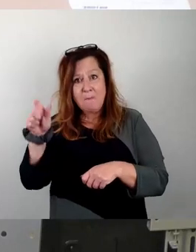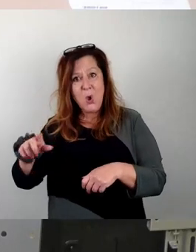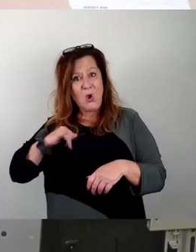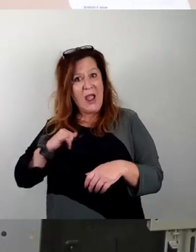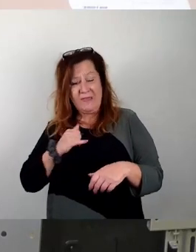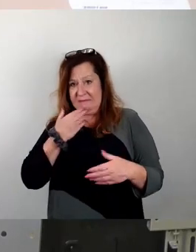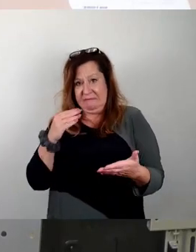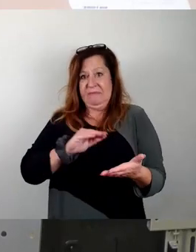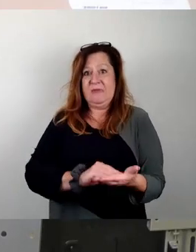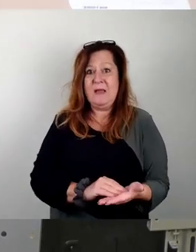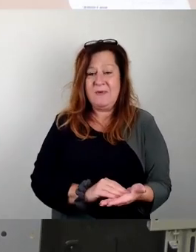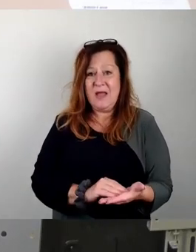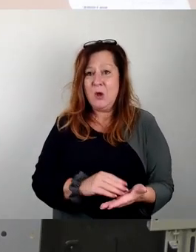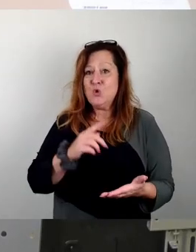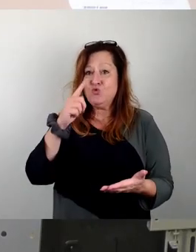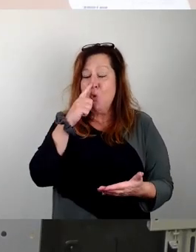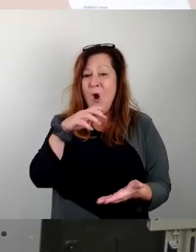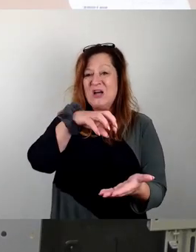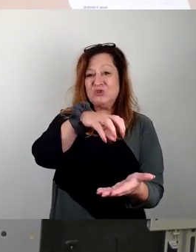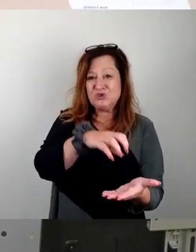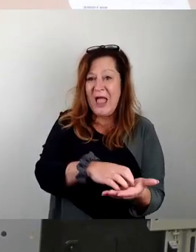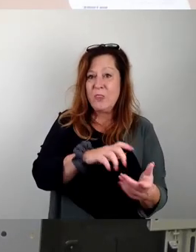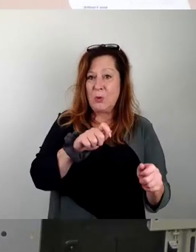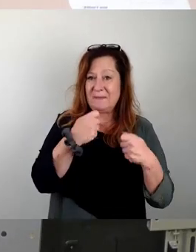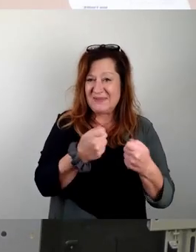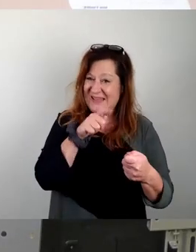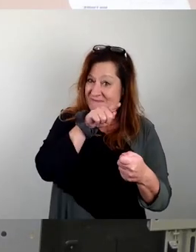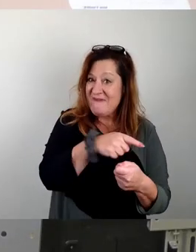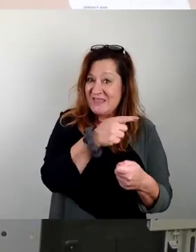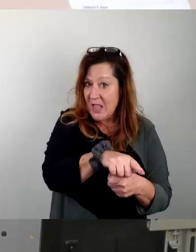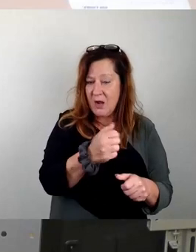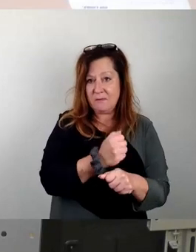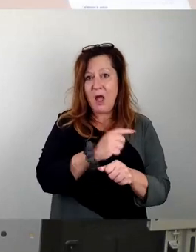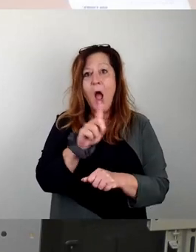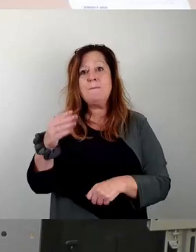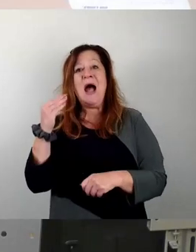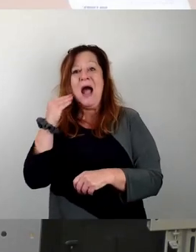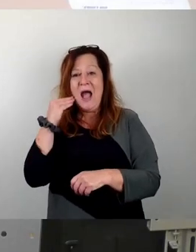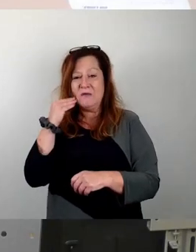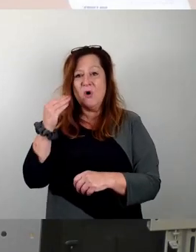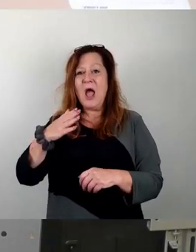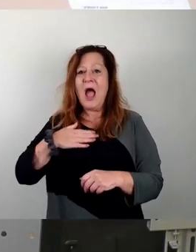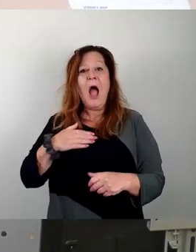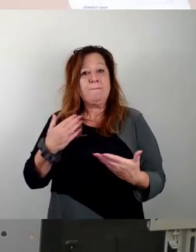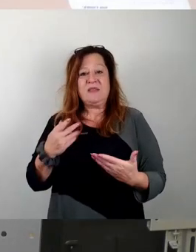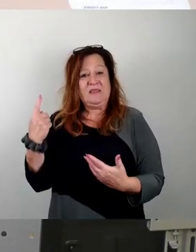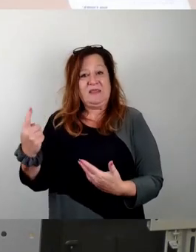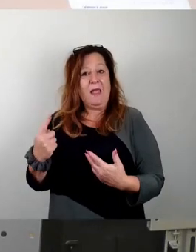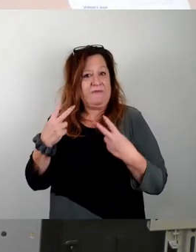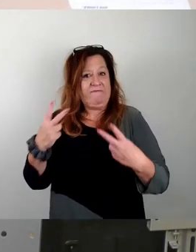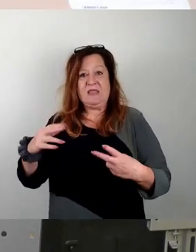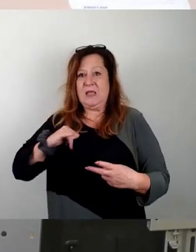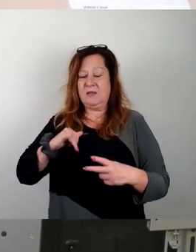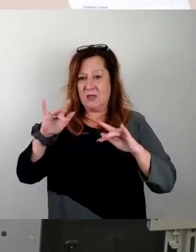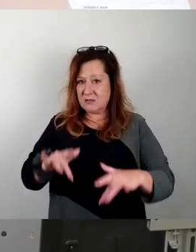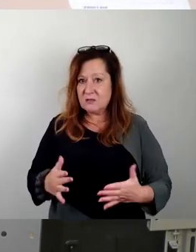den Betrieb des Standortes berücksichtigt. Die Anwohner haben jedoch berechtigte Interessen, durch die Unterbringung massiv in